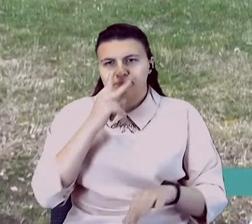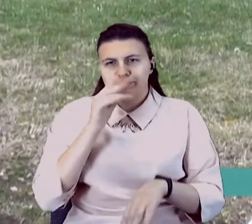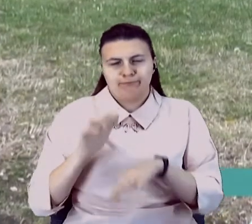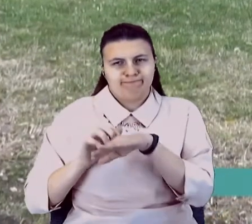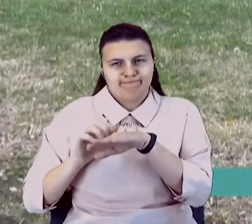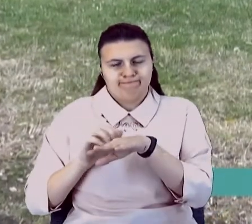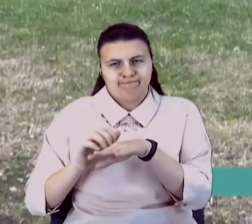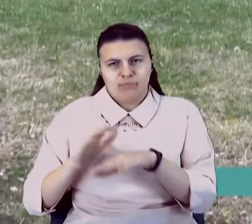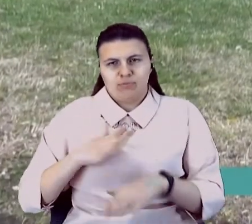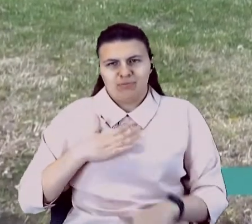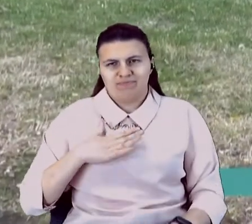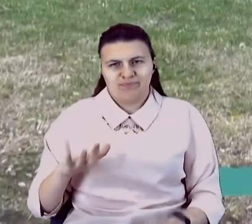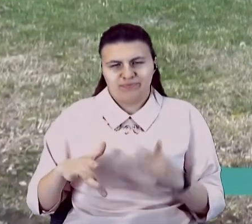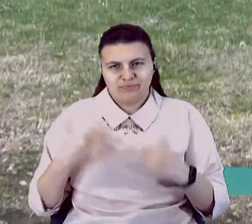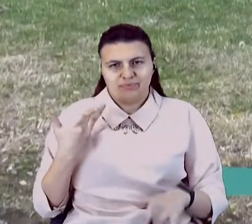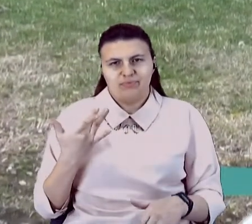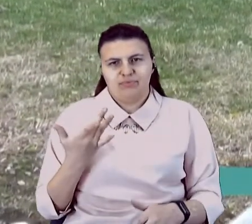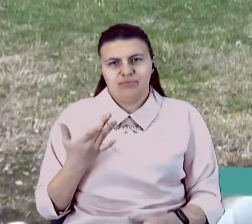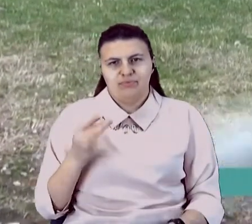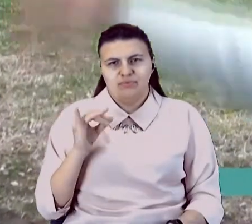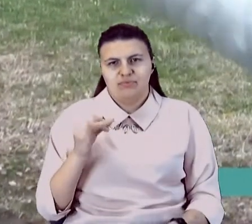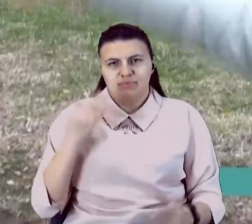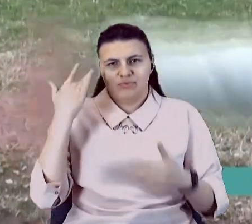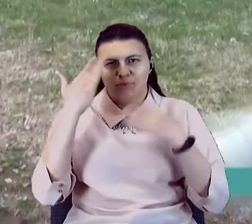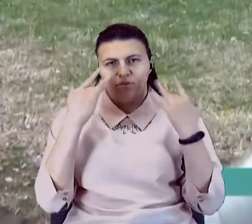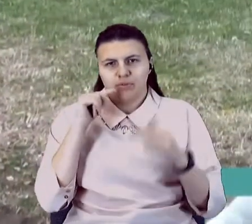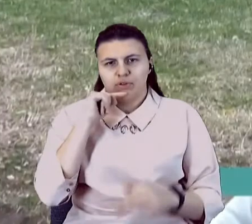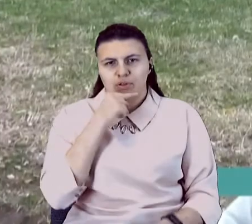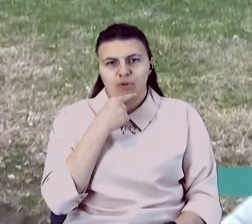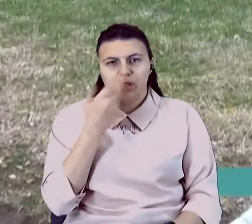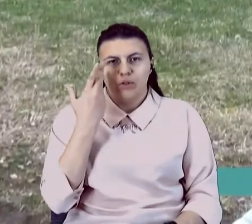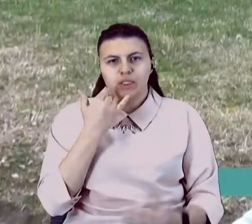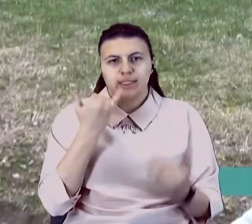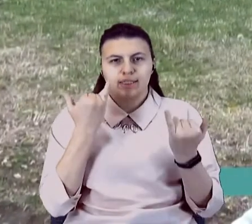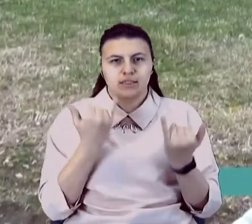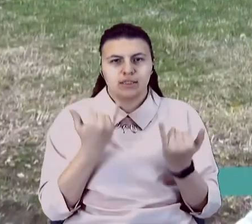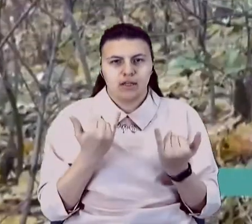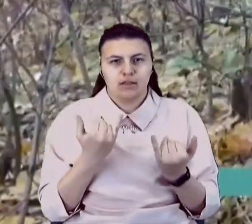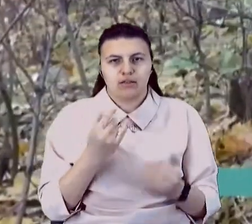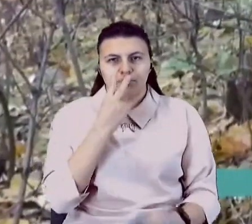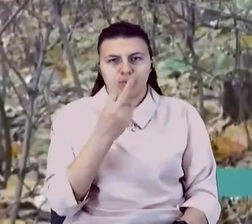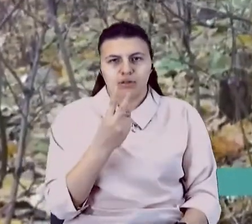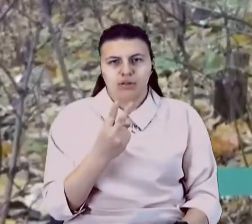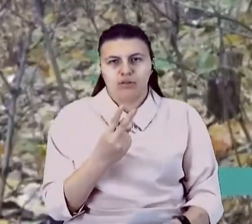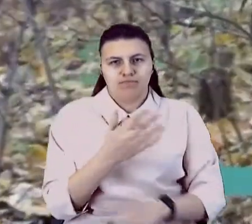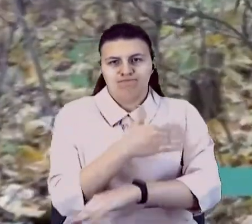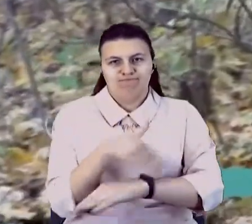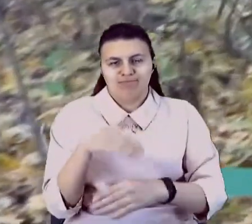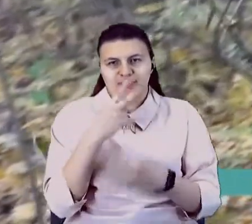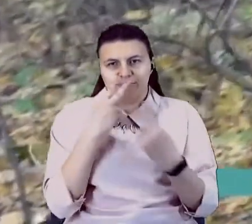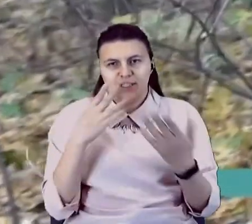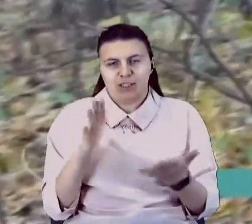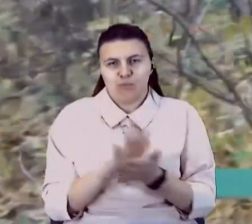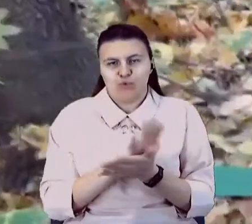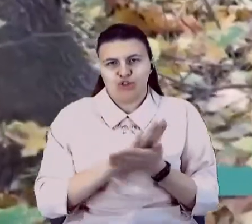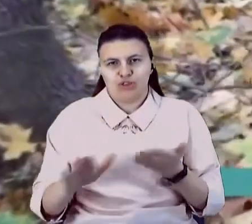дивитися і думки ці про екологію. Коли зараз сидиш у зберіжжя майже не видно мусора. Прибирають берег щосуботи